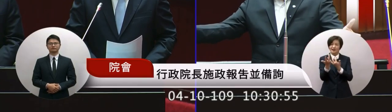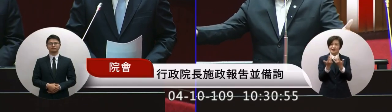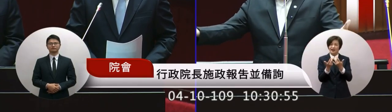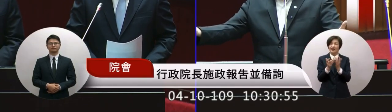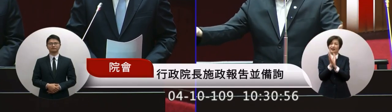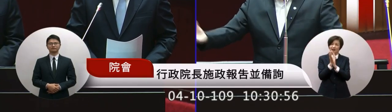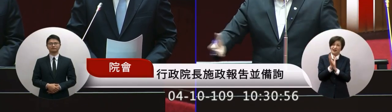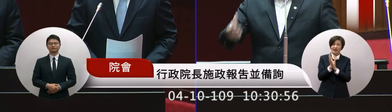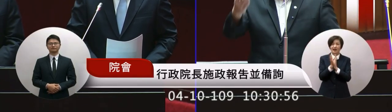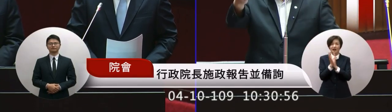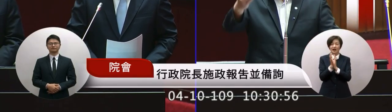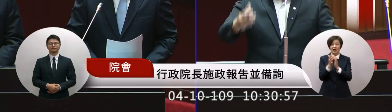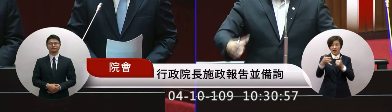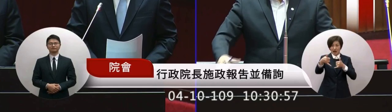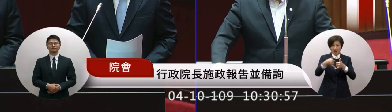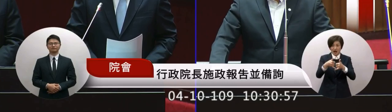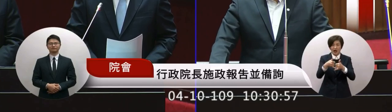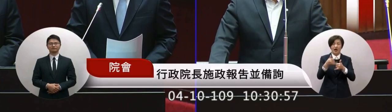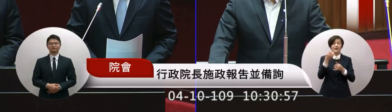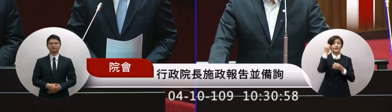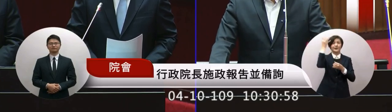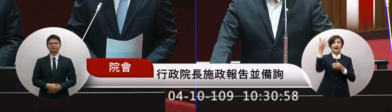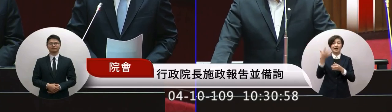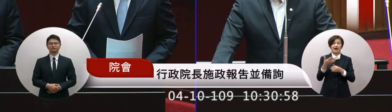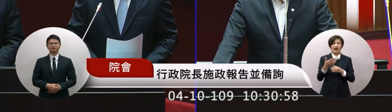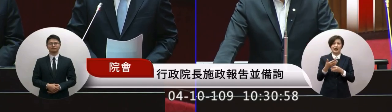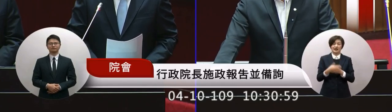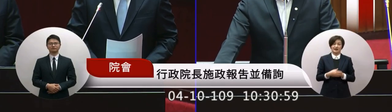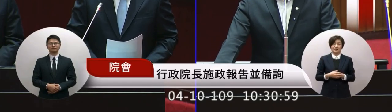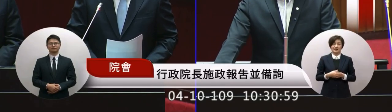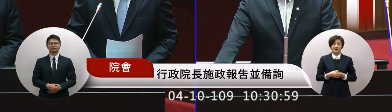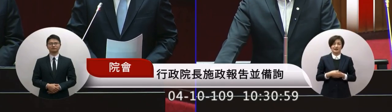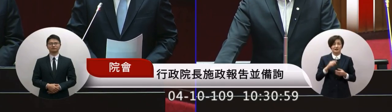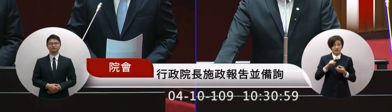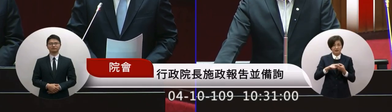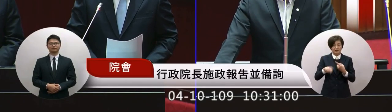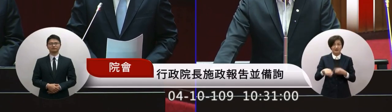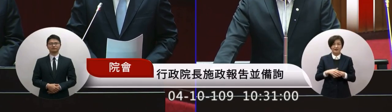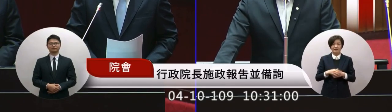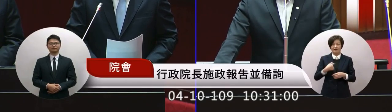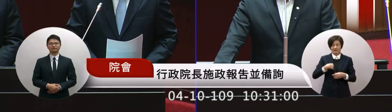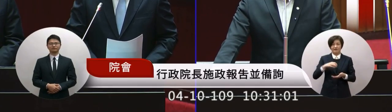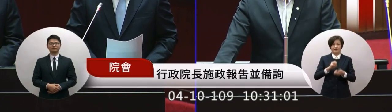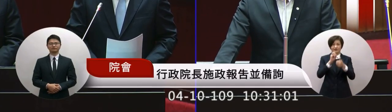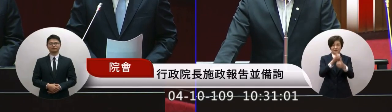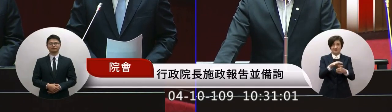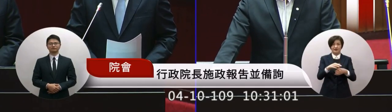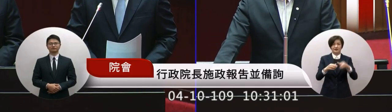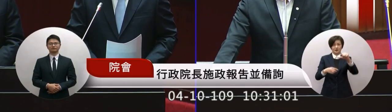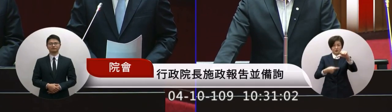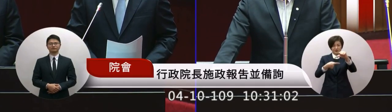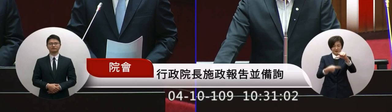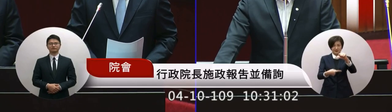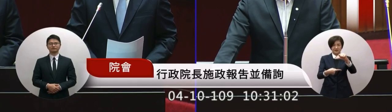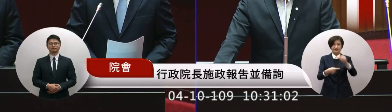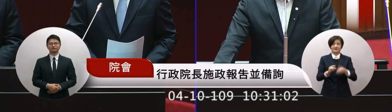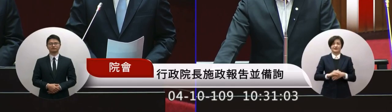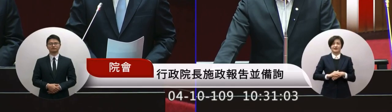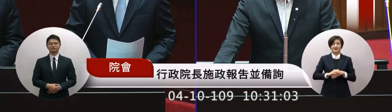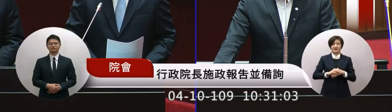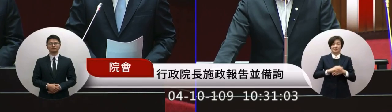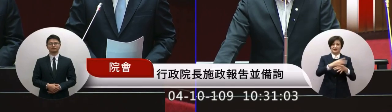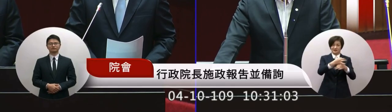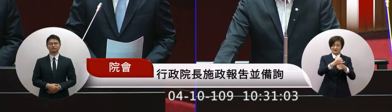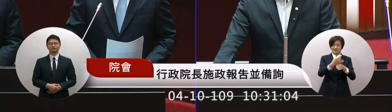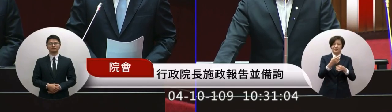就忘記這個距離了是不是也順便我個人建議這一次的五一我們是不是也要呼籲我們的民眾